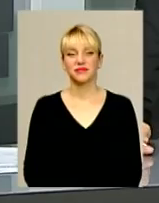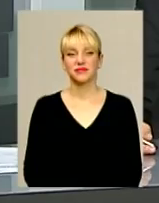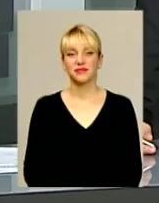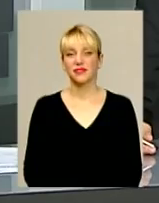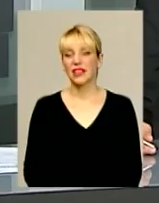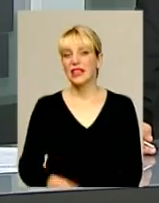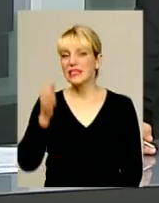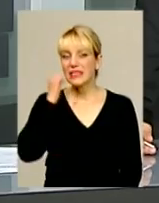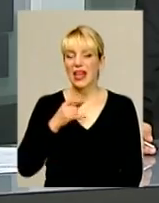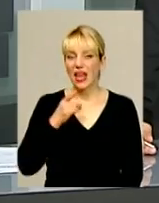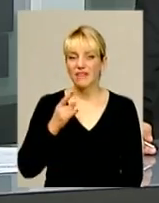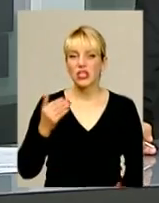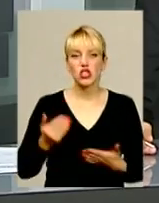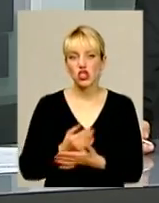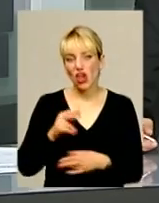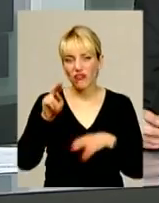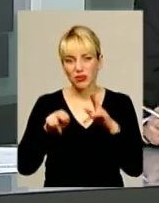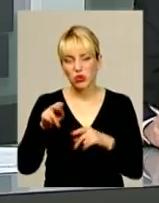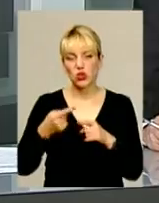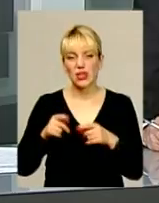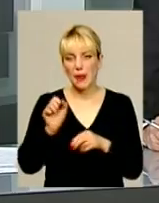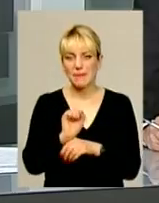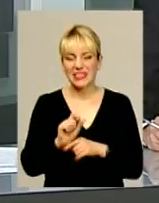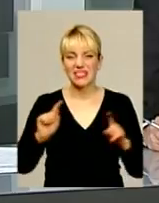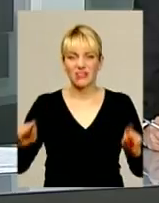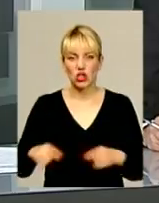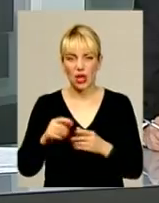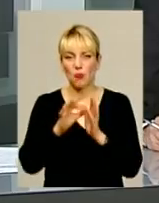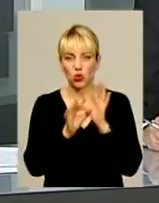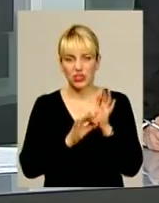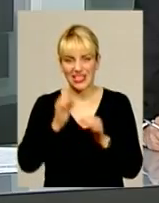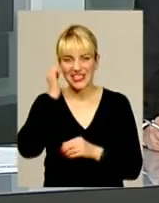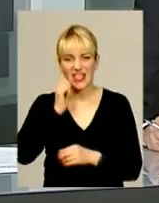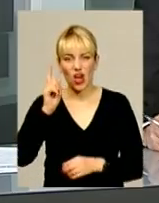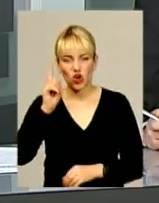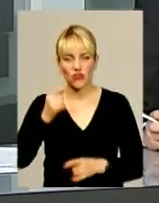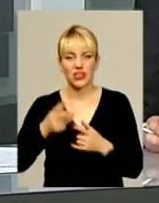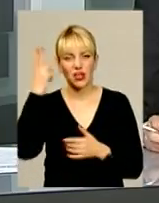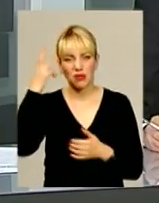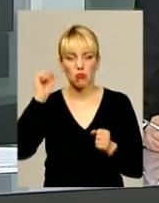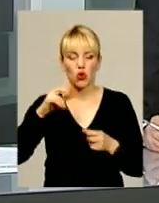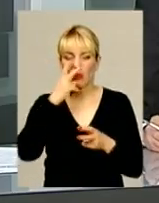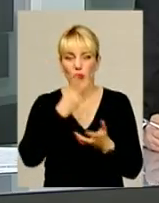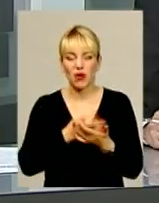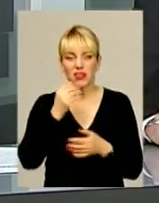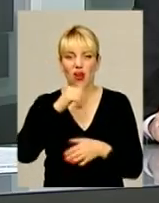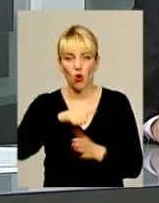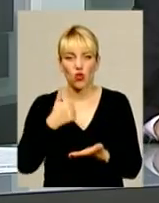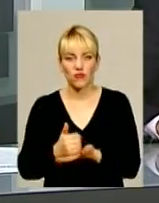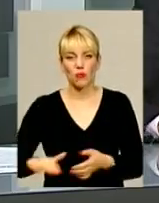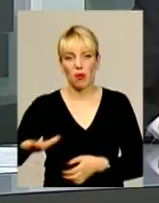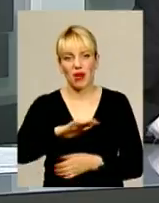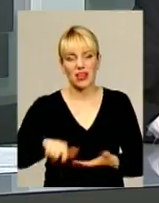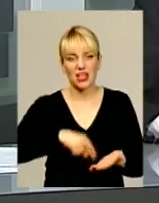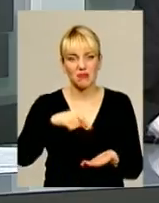Старі автівки із новим тюнінгом машини відреставровані поціновувачами старовини. Хмельничани могли побачити на головному майдані